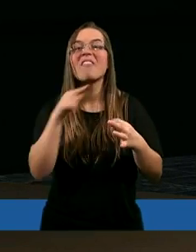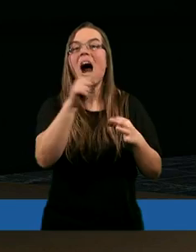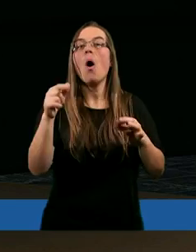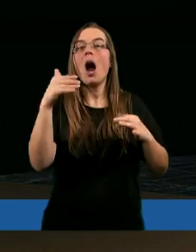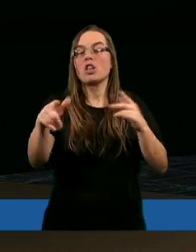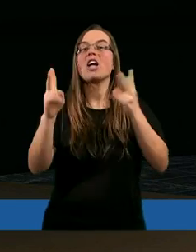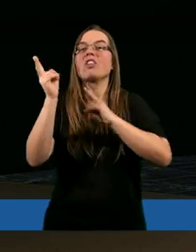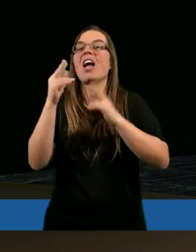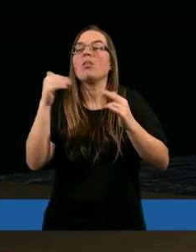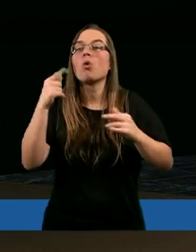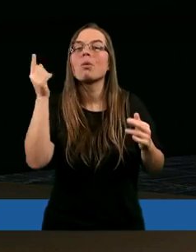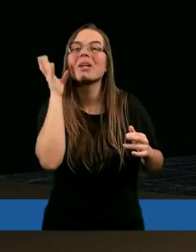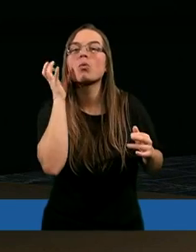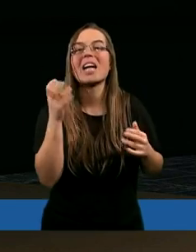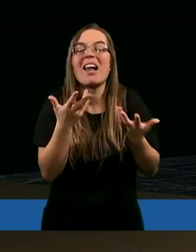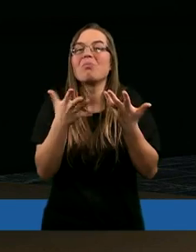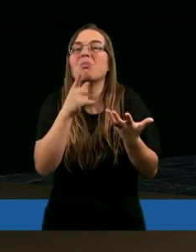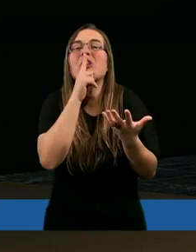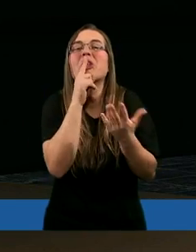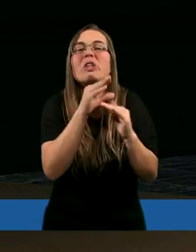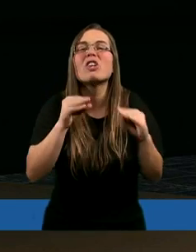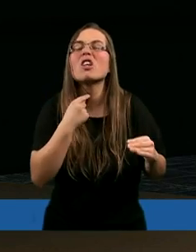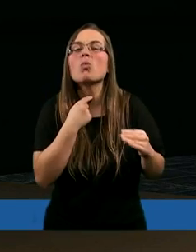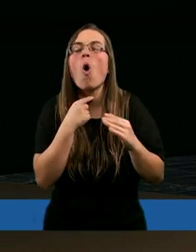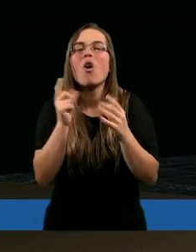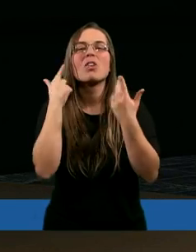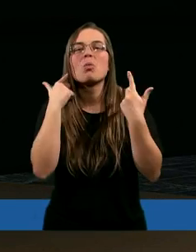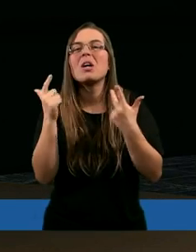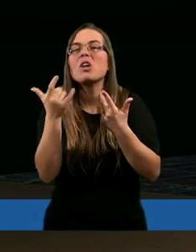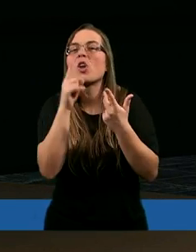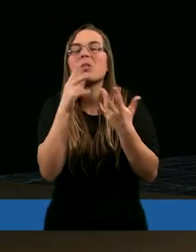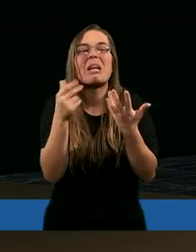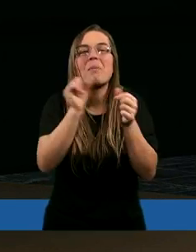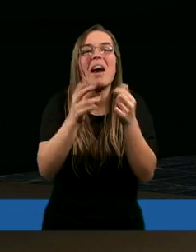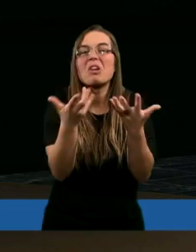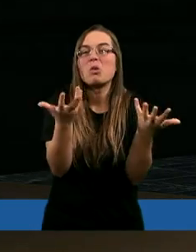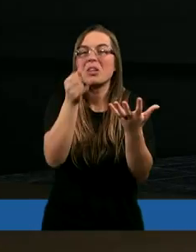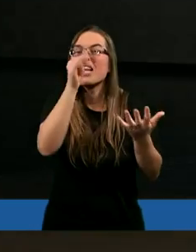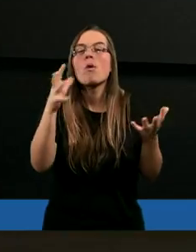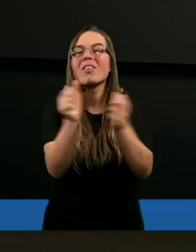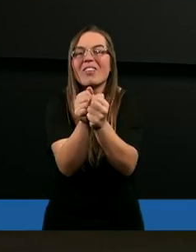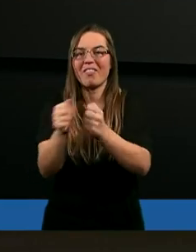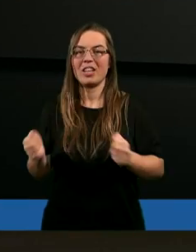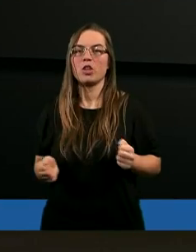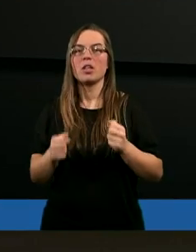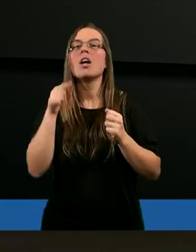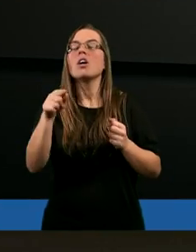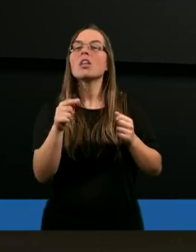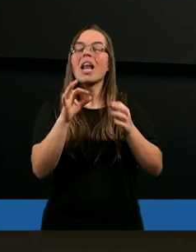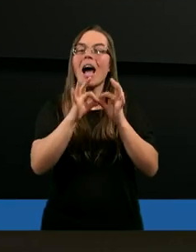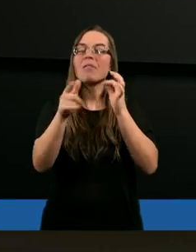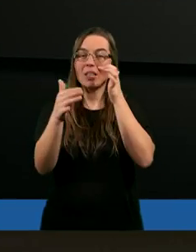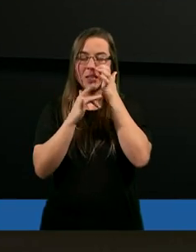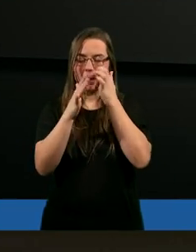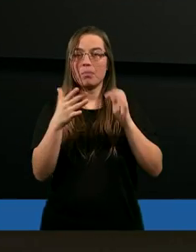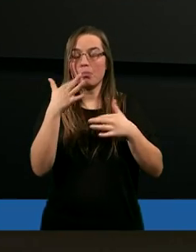ciepłym może być śnieg. Czyli w Szściusieńko to, w Szściusieńko się sprawdza. Pan Jezus mówi o